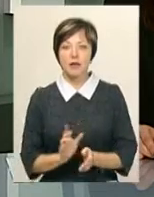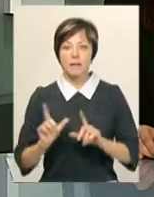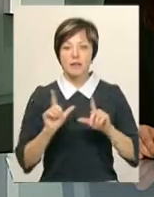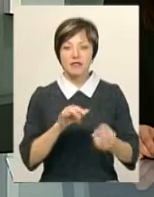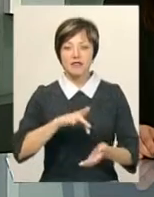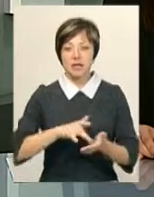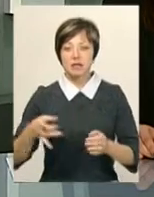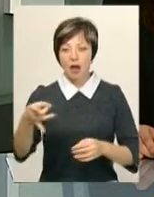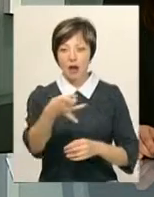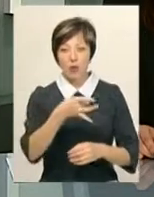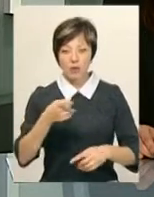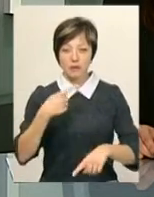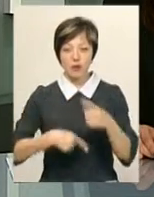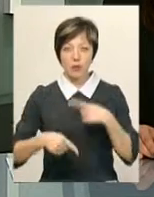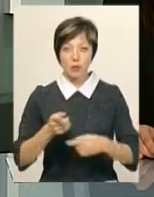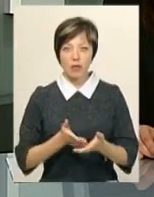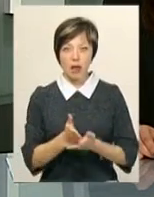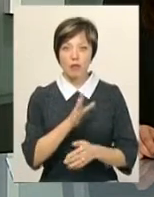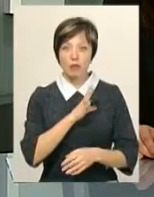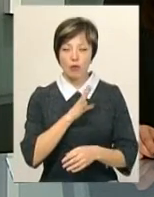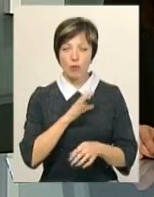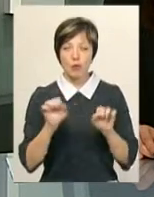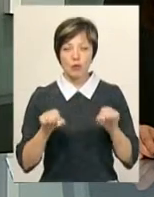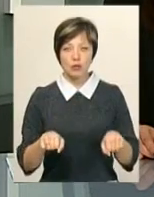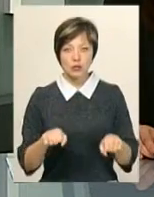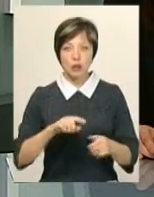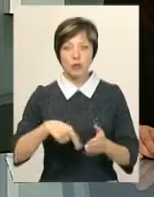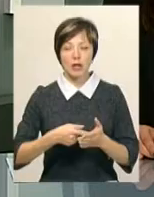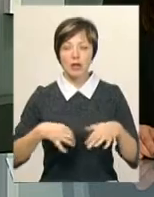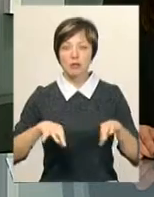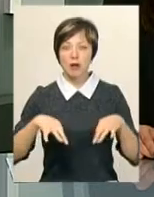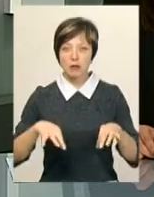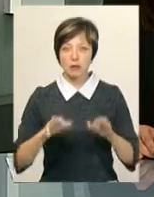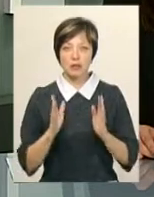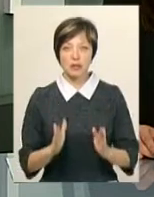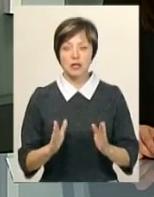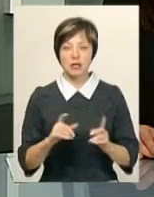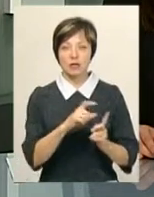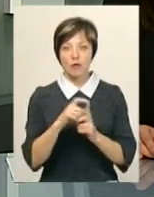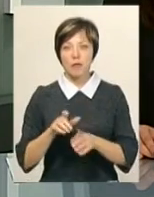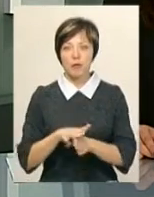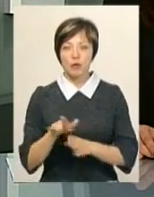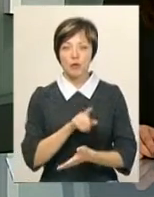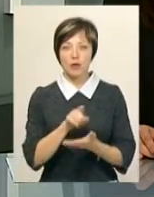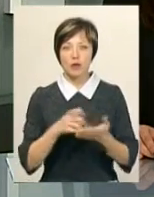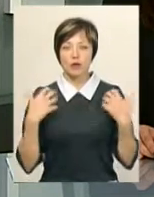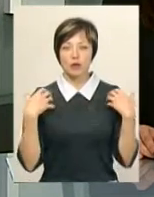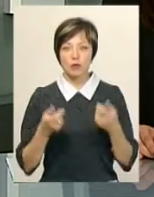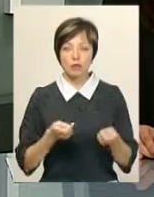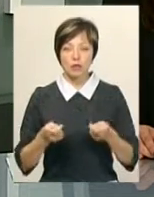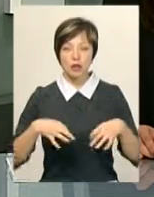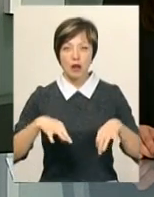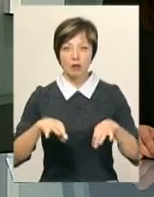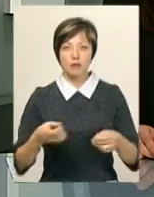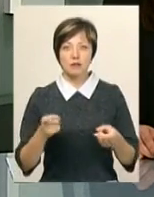мікрорайонів міста та у зворотньому напрямку можна було комунальним транспортом. За словами виконуючого обов'язки начальника управління